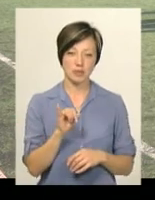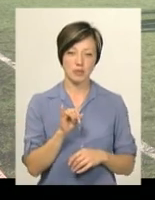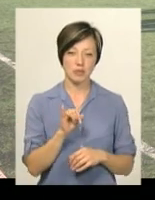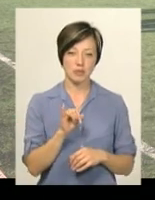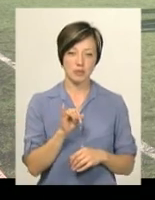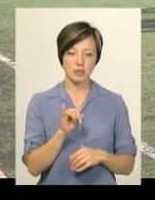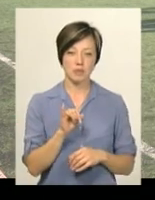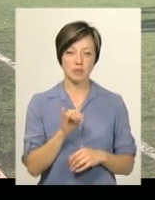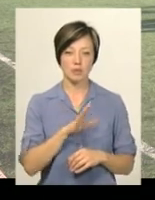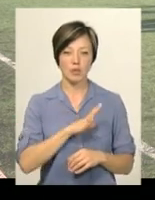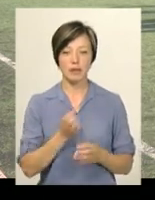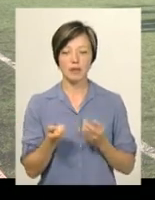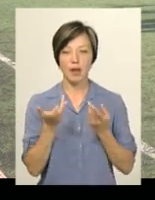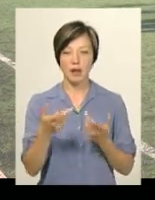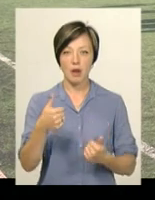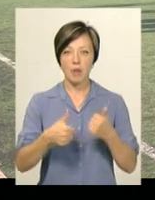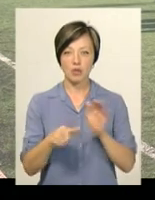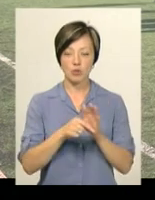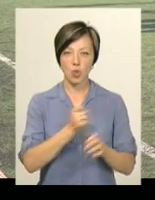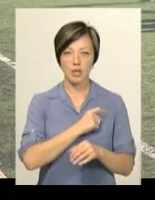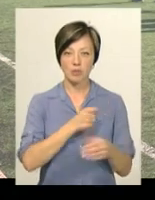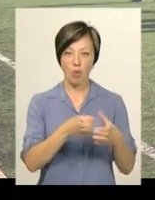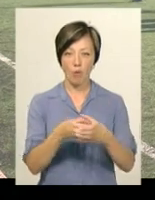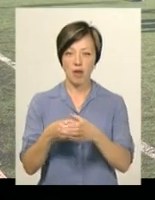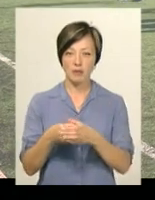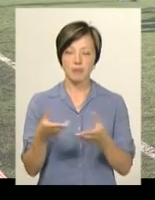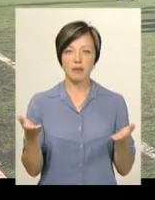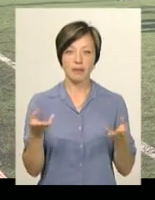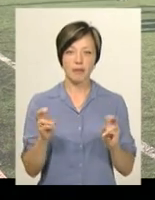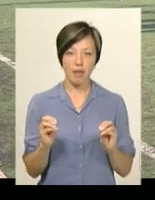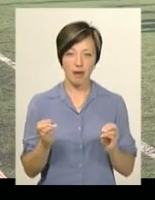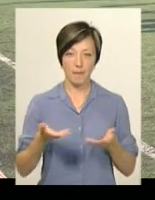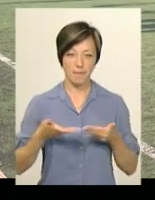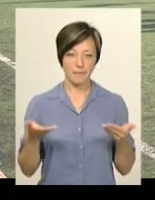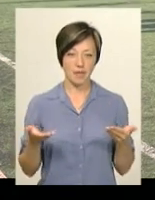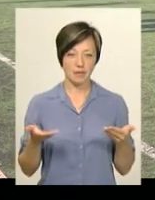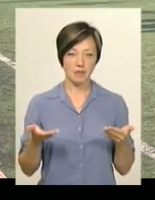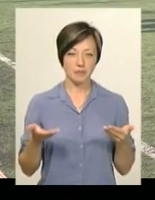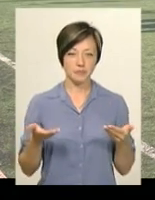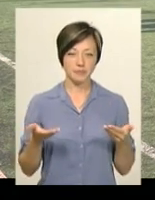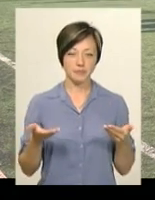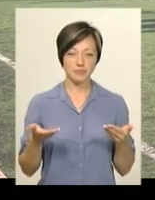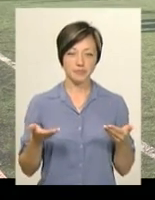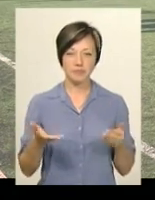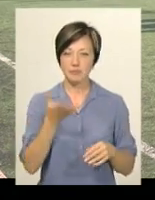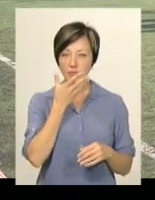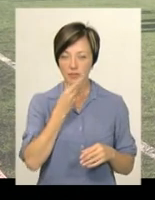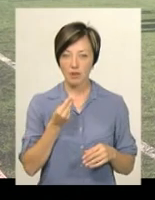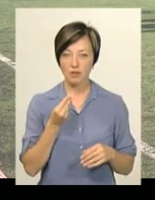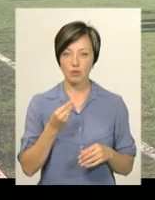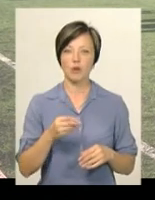Були декілька матчів з одеськими командами, де ми досить гарно